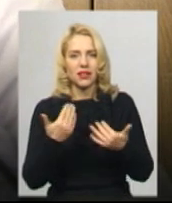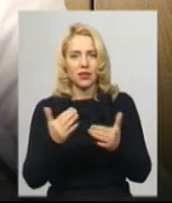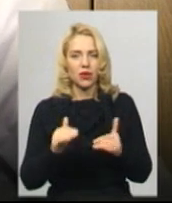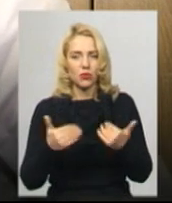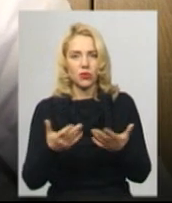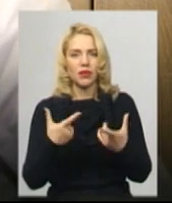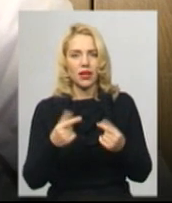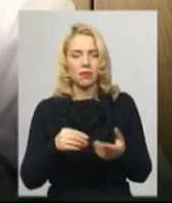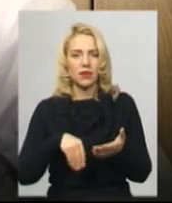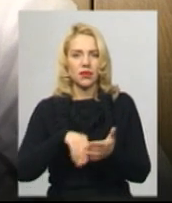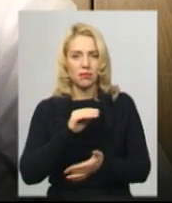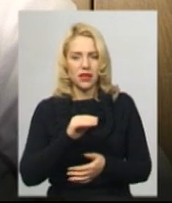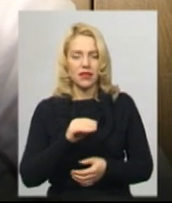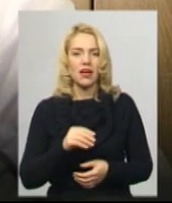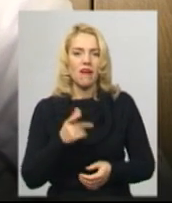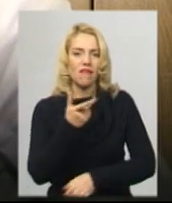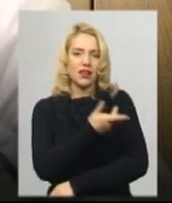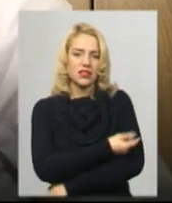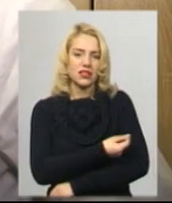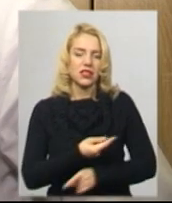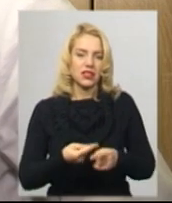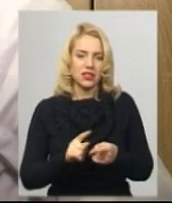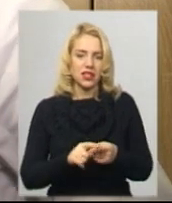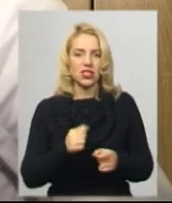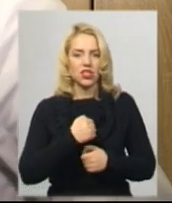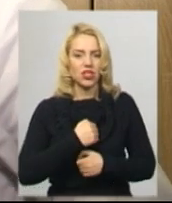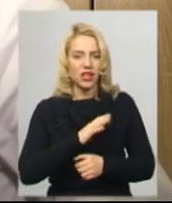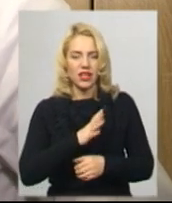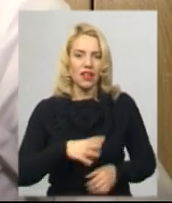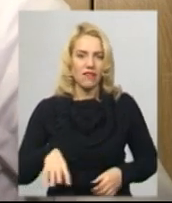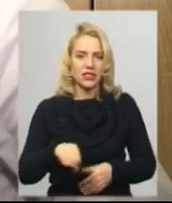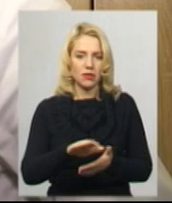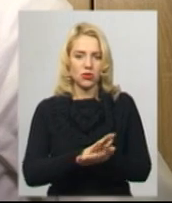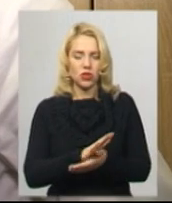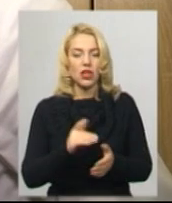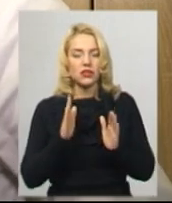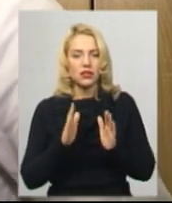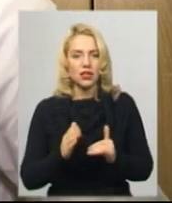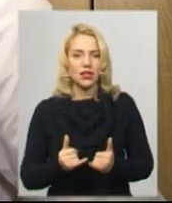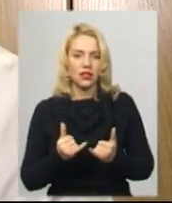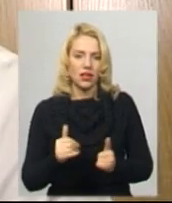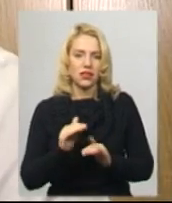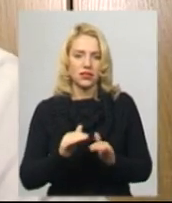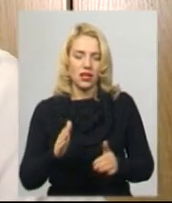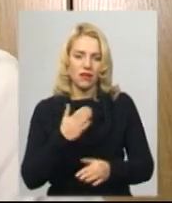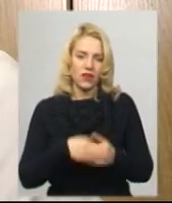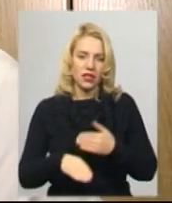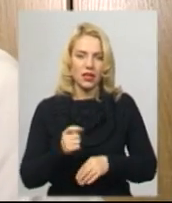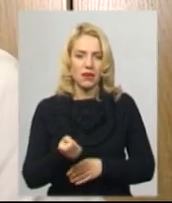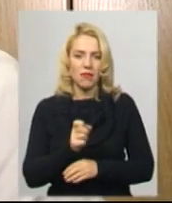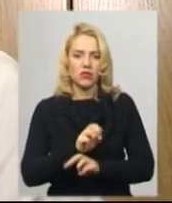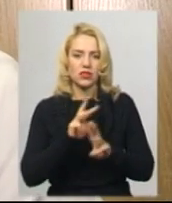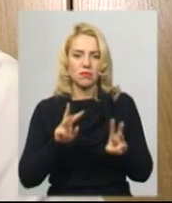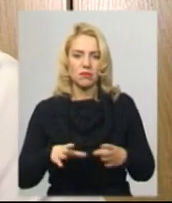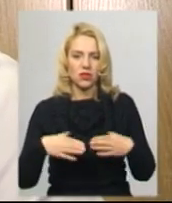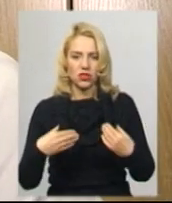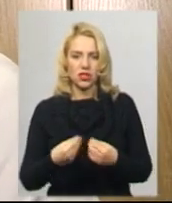бо, на жаль, в не тільки вакцина безкоштовна для певних категорій осіб. Це діти інваліди, мають забезпечені діти. Інші придбають вакцини, якщо